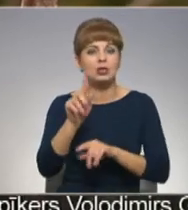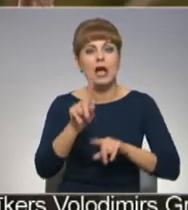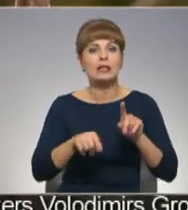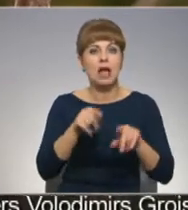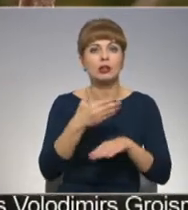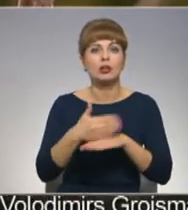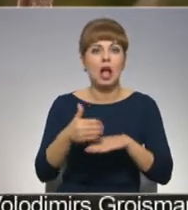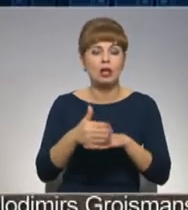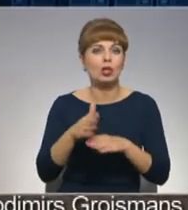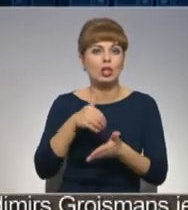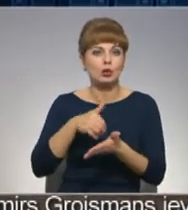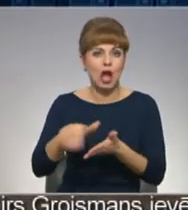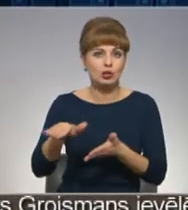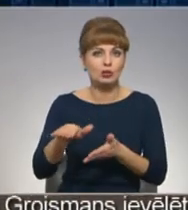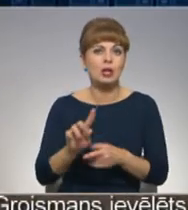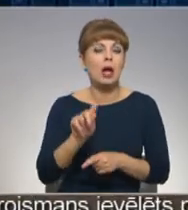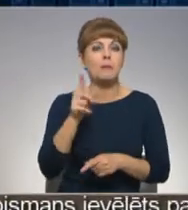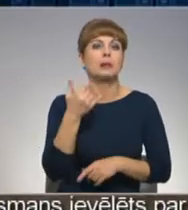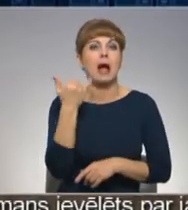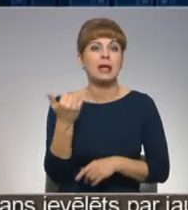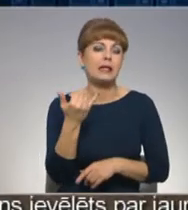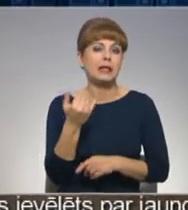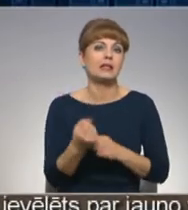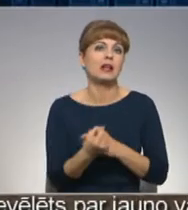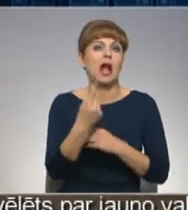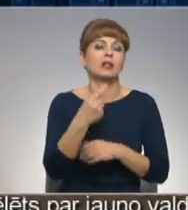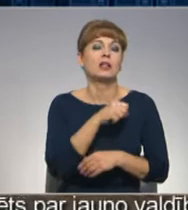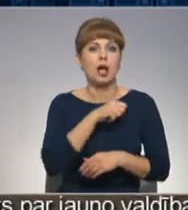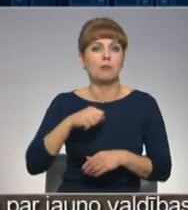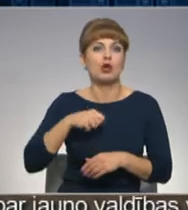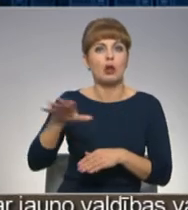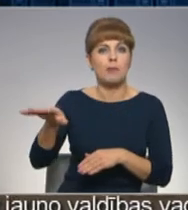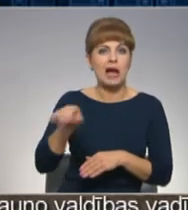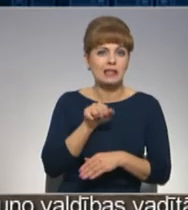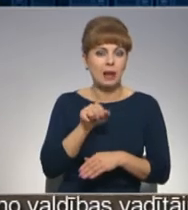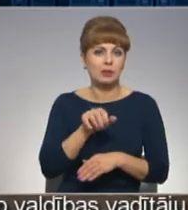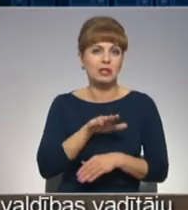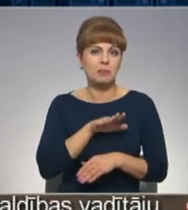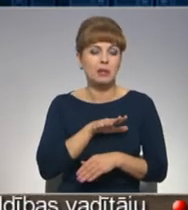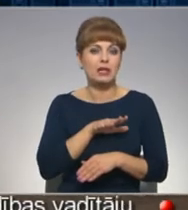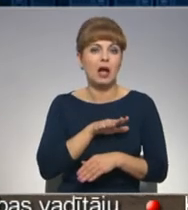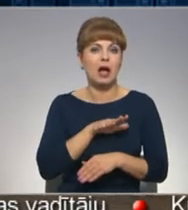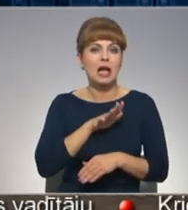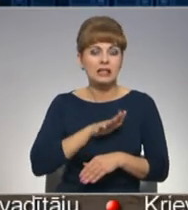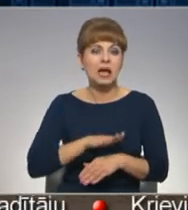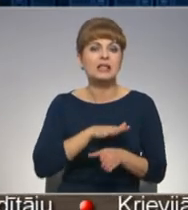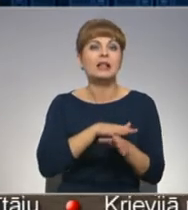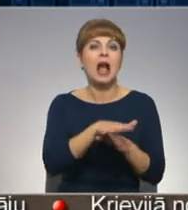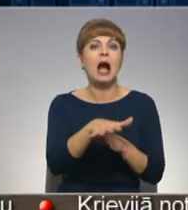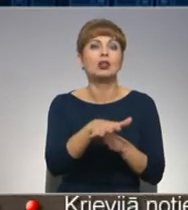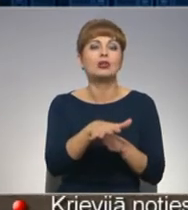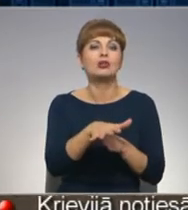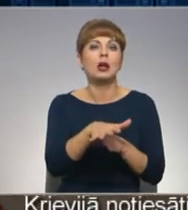kredītus vispār atsaka. Pirmā interese radās arī pašiem aizņemties, tad, kad nācās realizēt lielāk